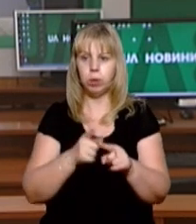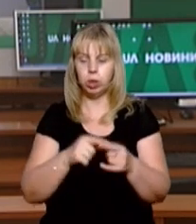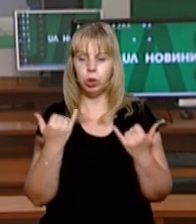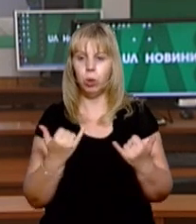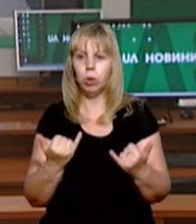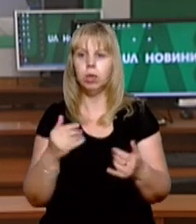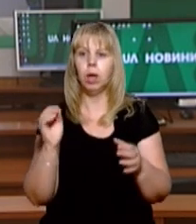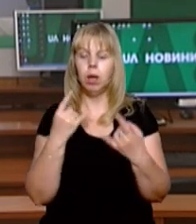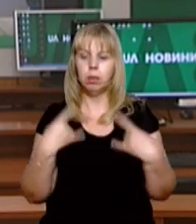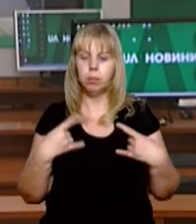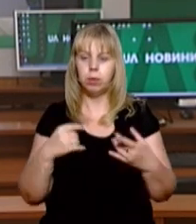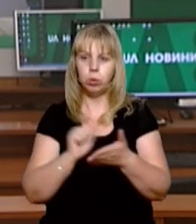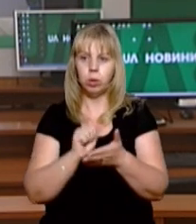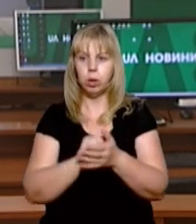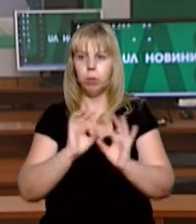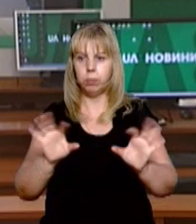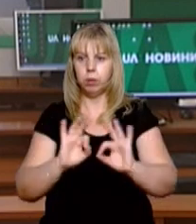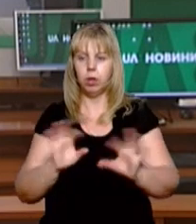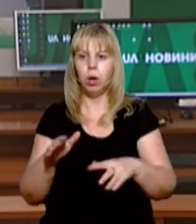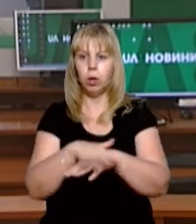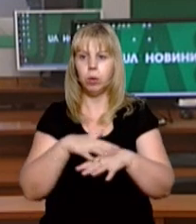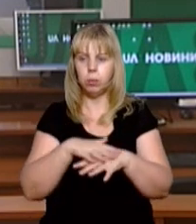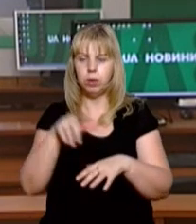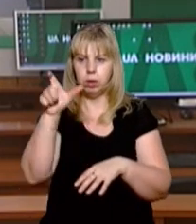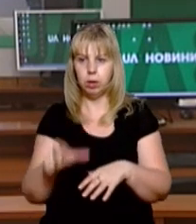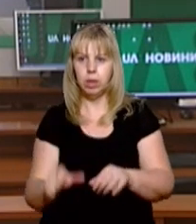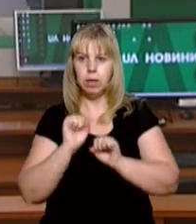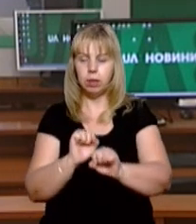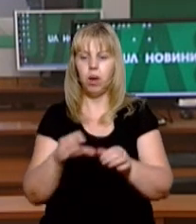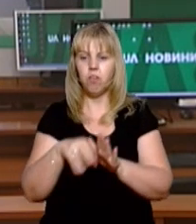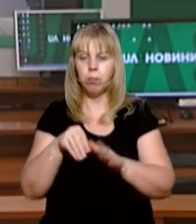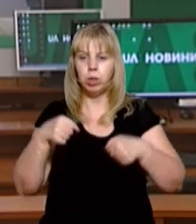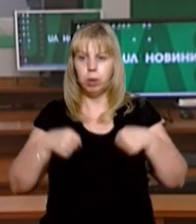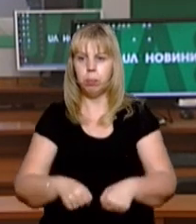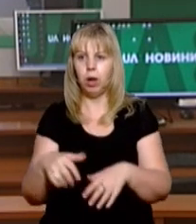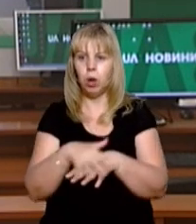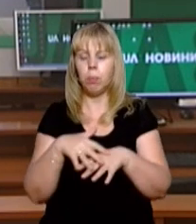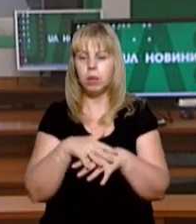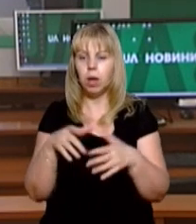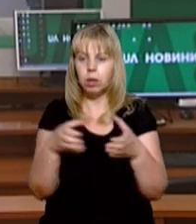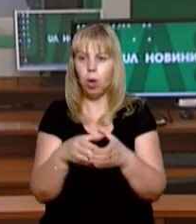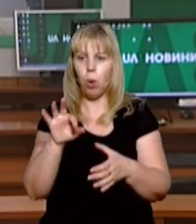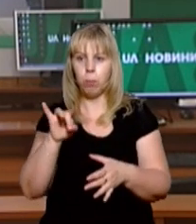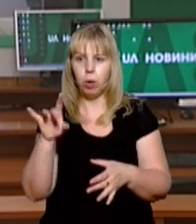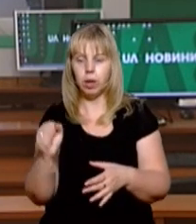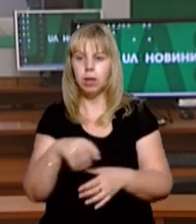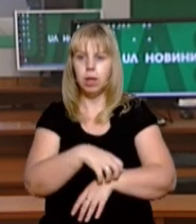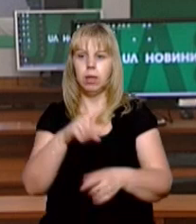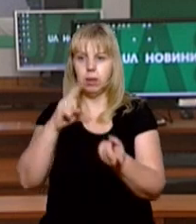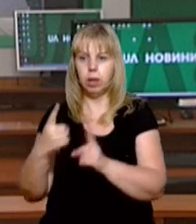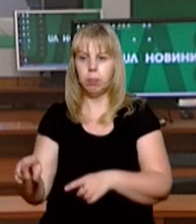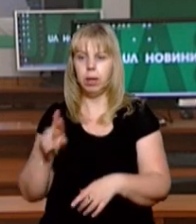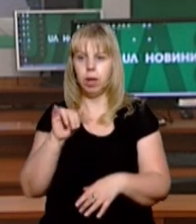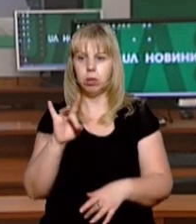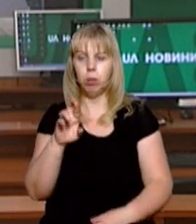це сьогодні кореспондентам Суспільного повідомив громадський омбудсмен із захисту виборчих прав громадянської мережі «Опора» на Закарпатті